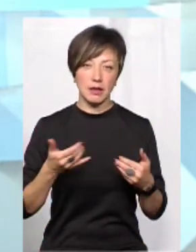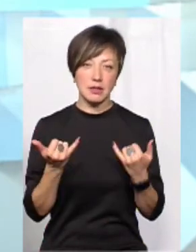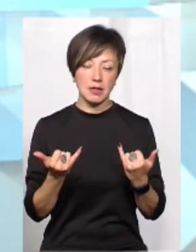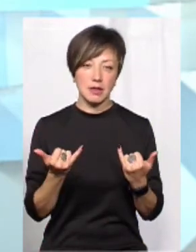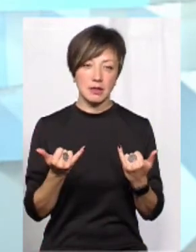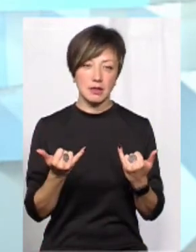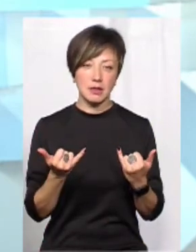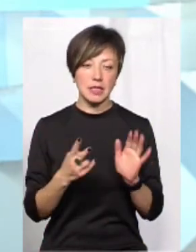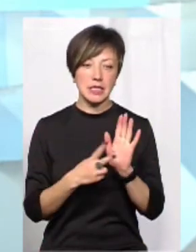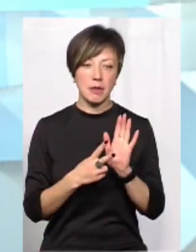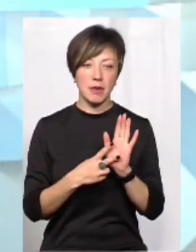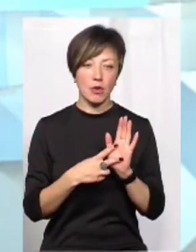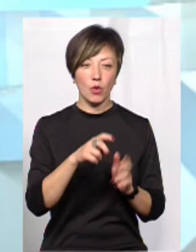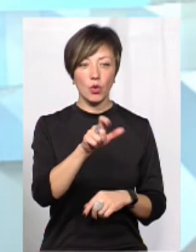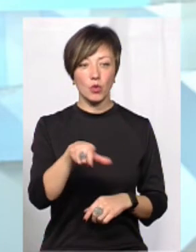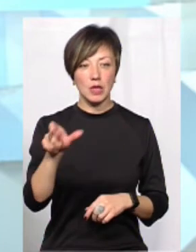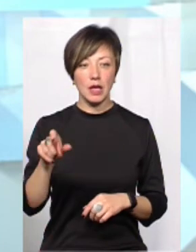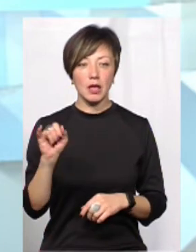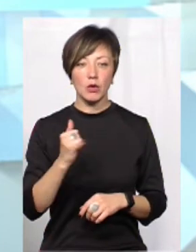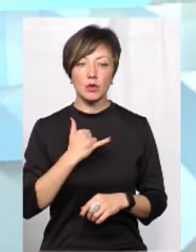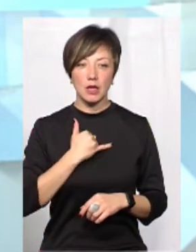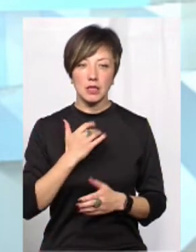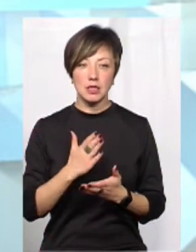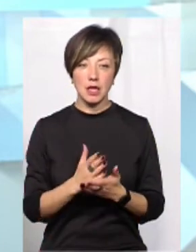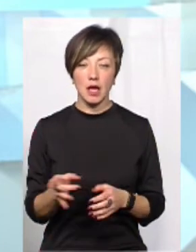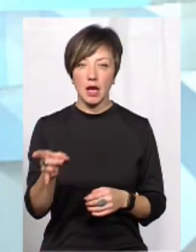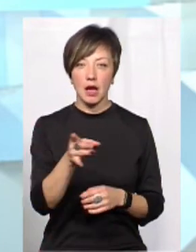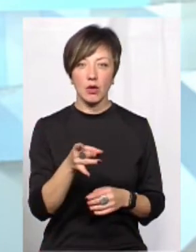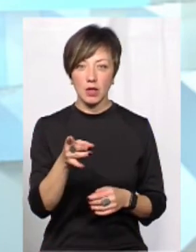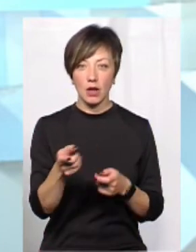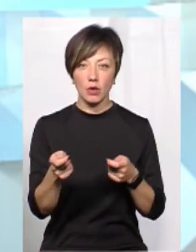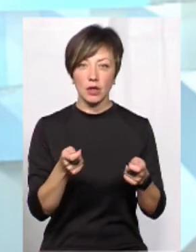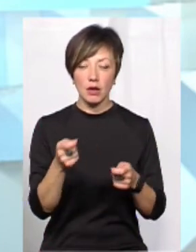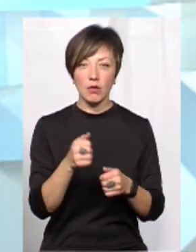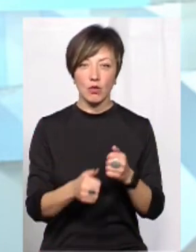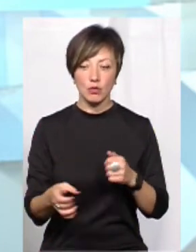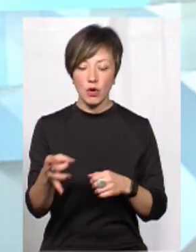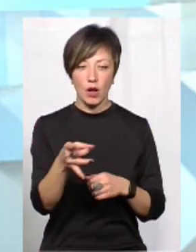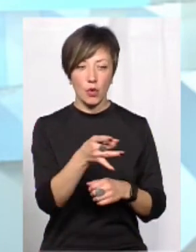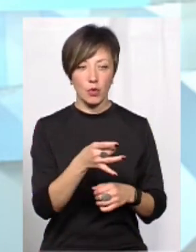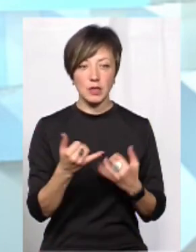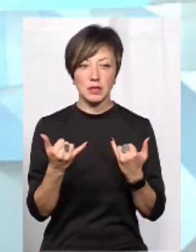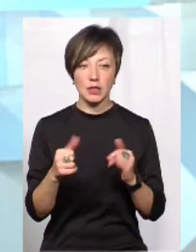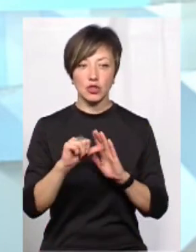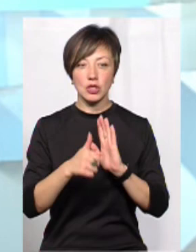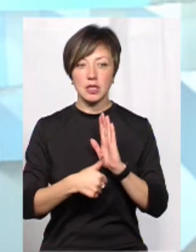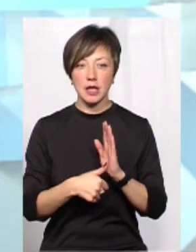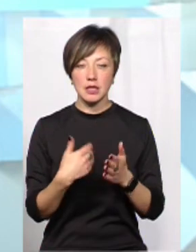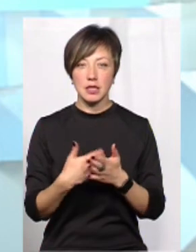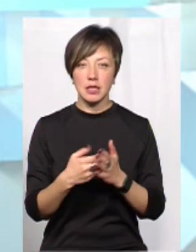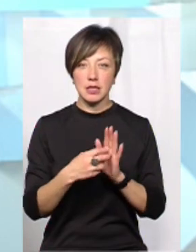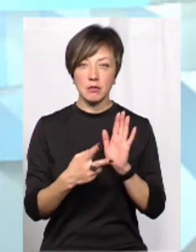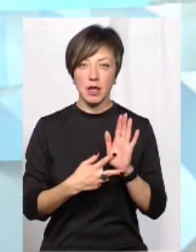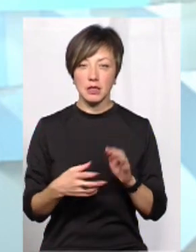семеро людей. І в нас є регіональні координатори майже в кожному регіоні. Тут наразі шістнадцять здеся,